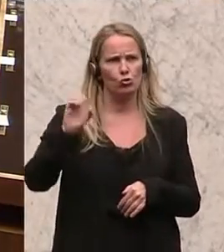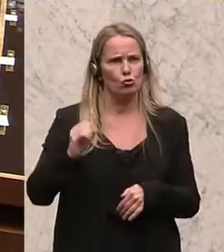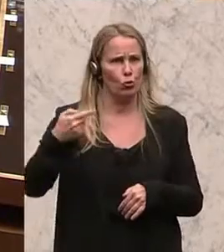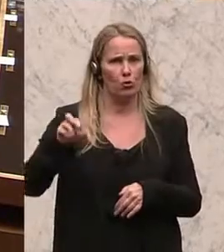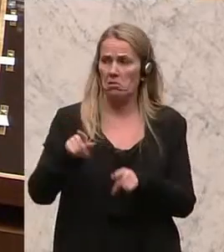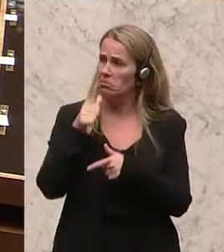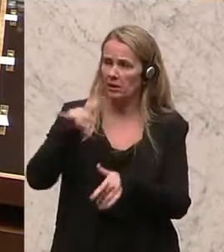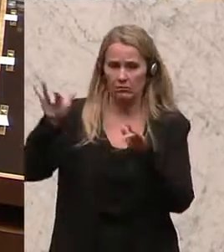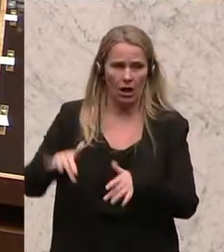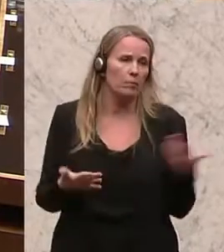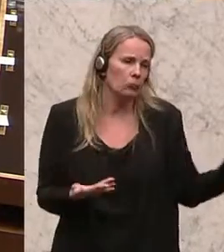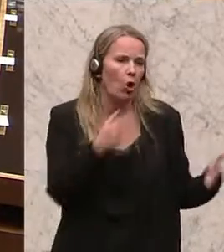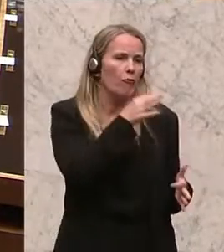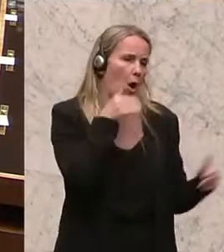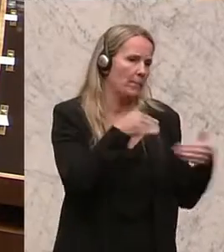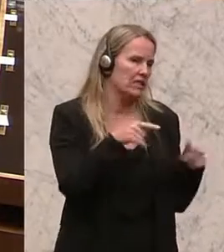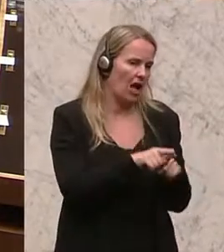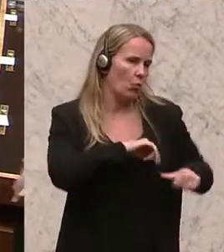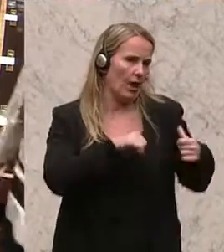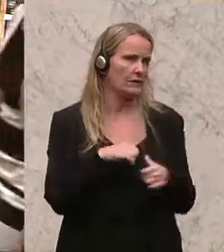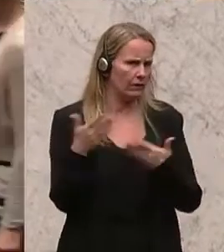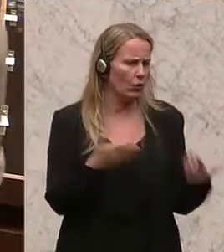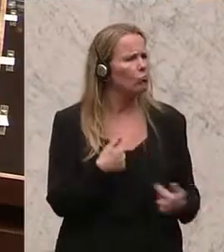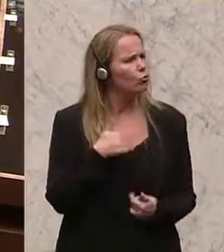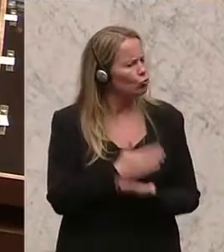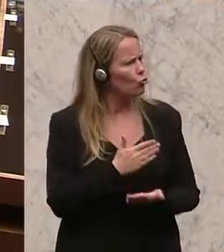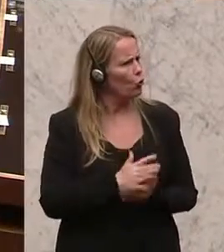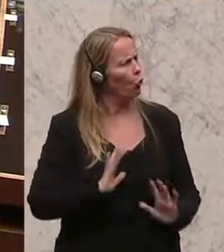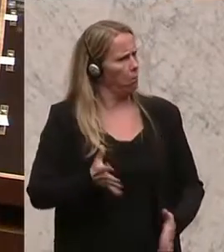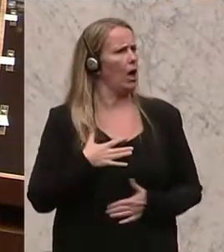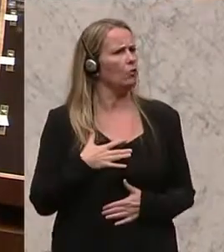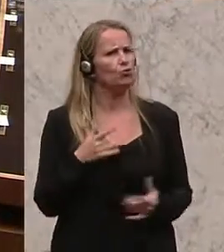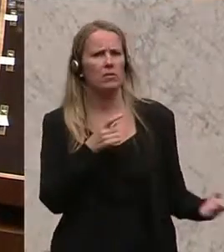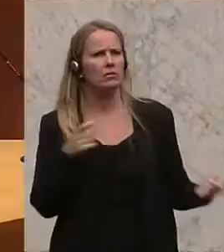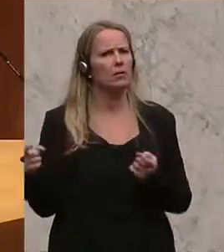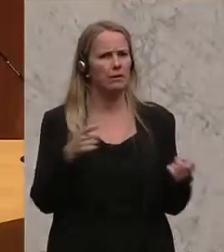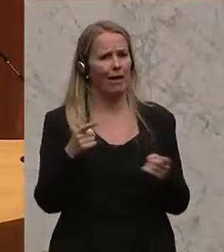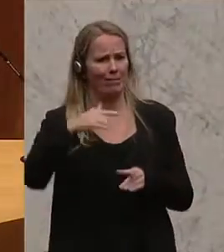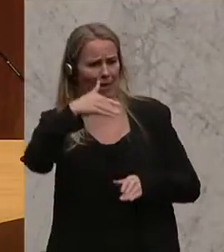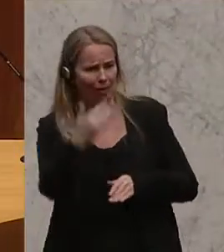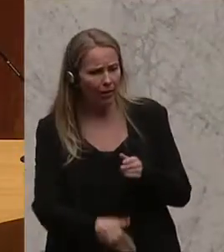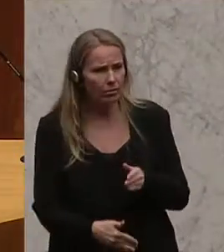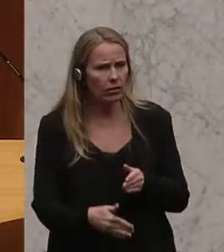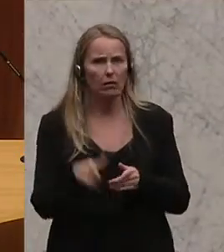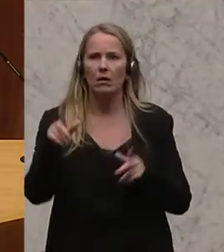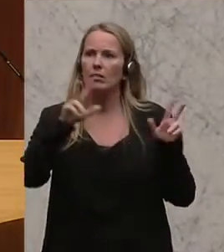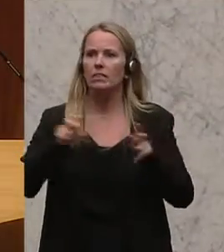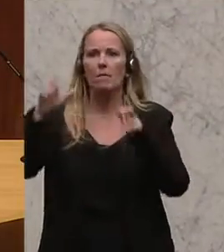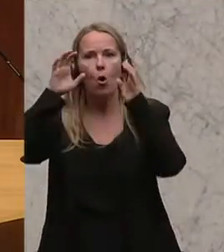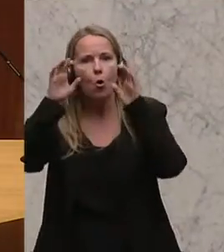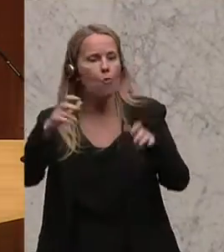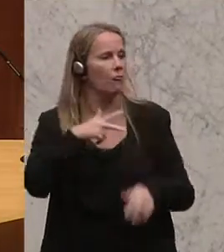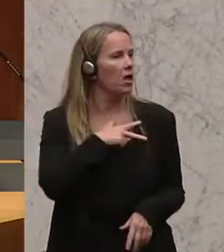auch herzlich willkommen, Frau Minister. Ich bin schon etwas überrascht am Ende der Debatte, dass dieses wichtige Thema von ÖVP und